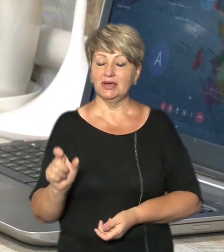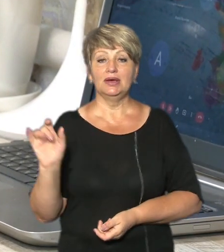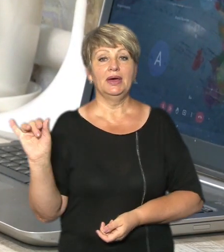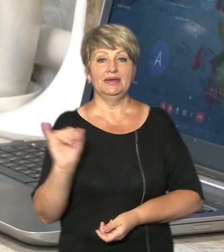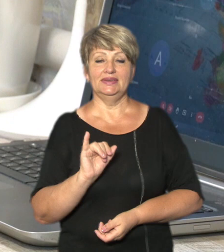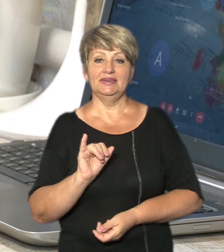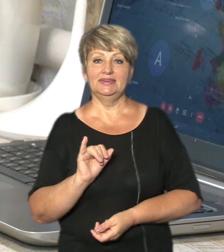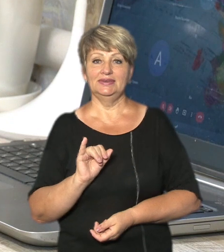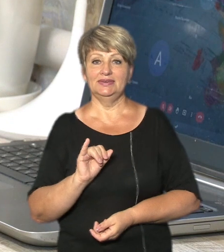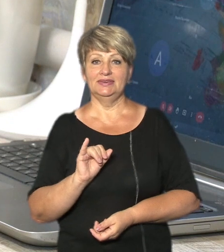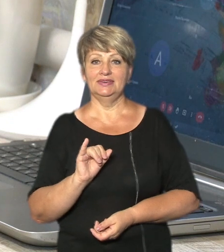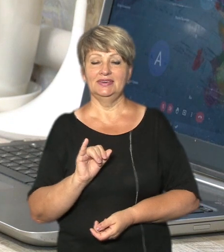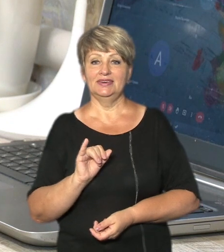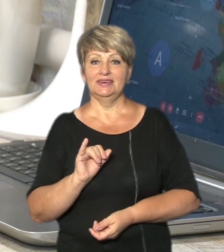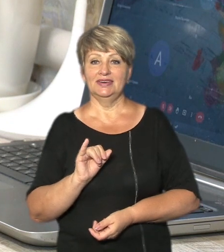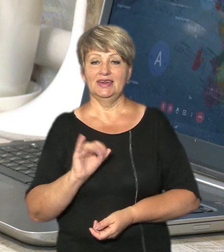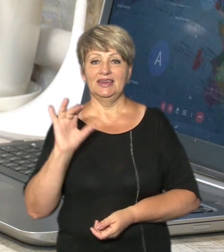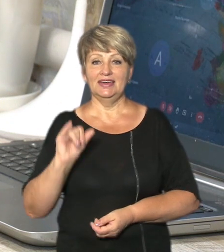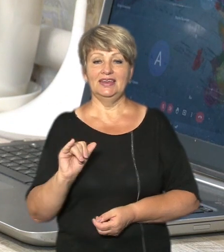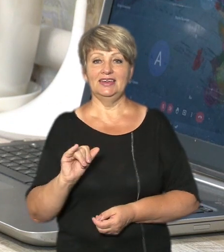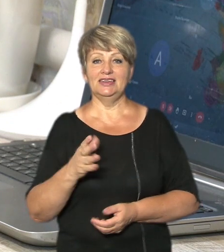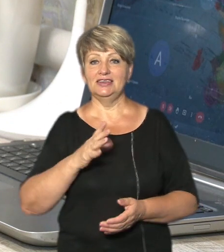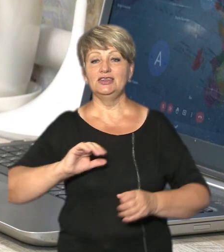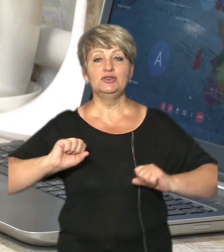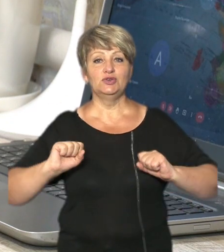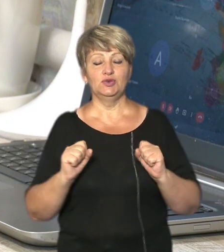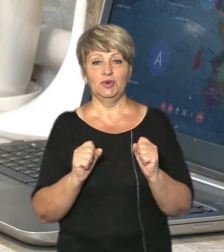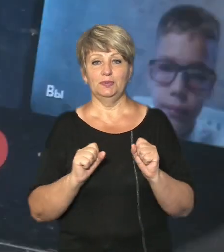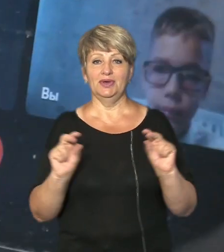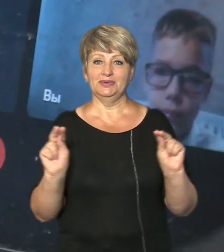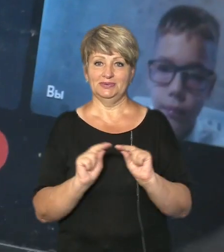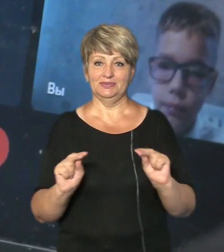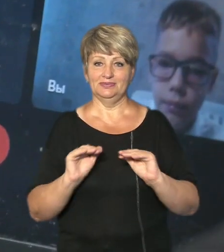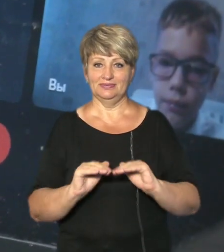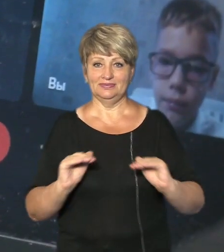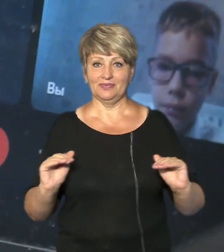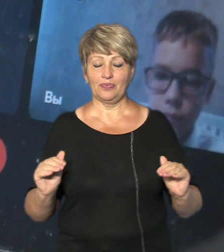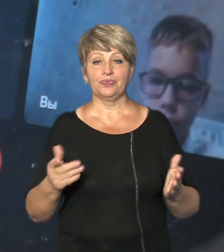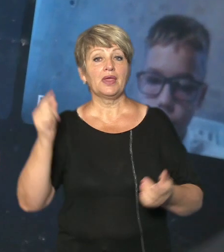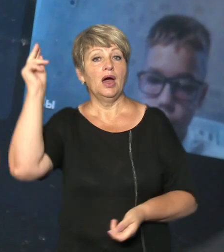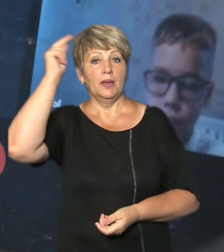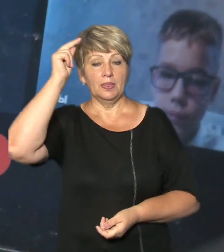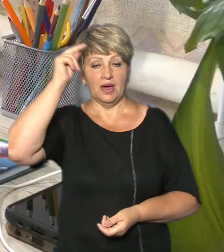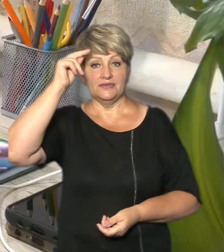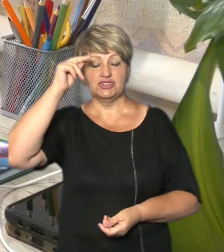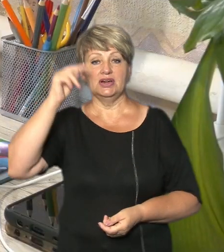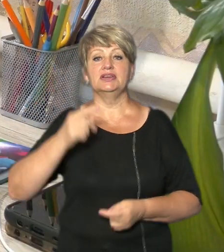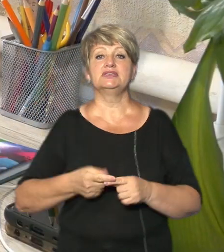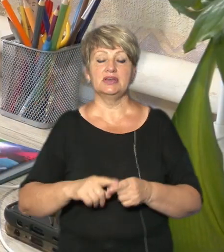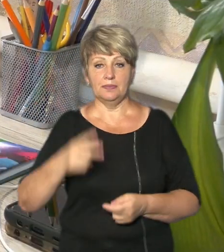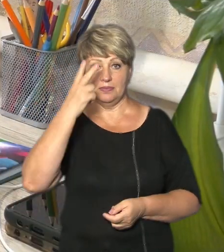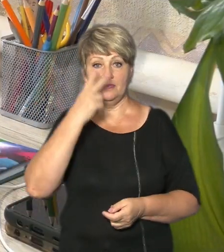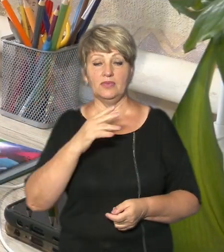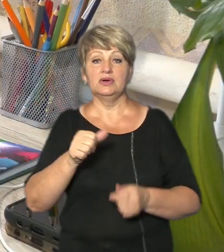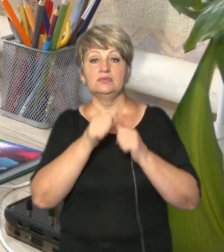ученицями і учениками навчатися онлайн каже хлопець призвичаєвся